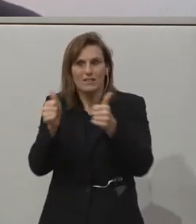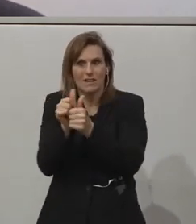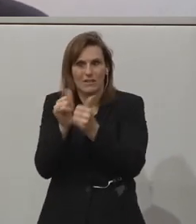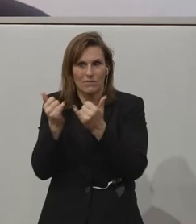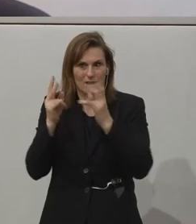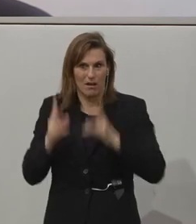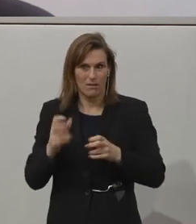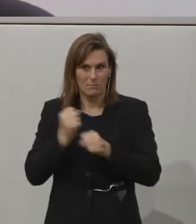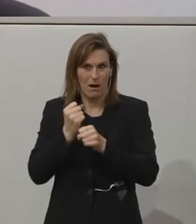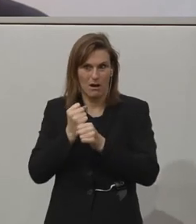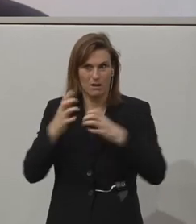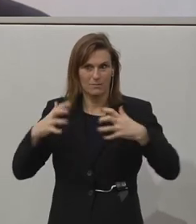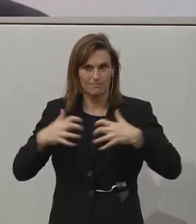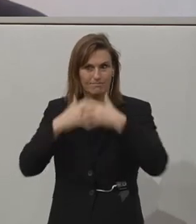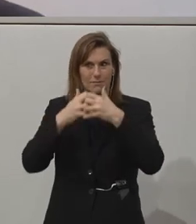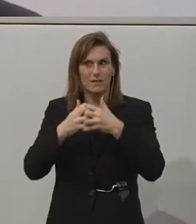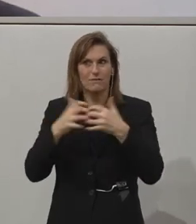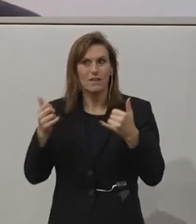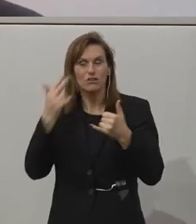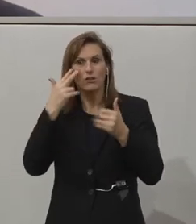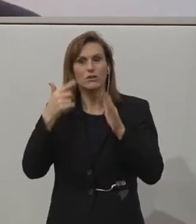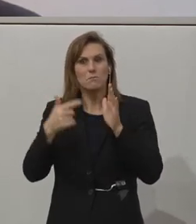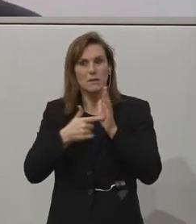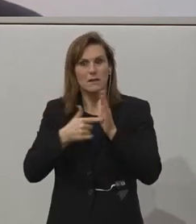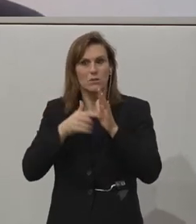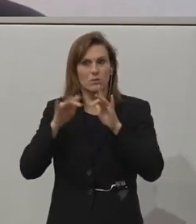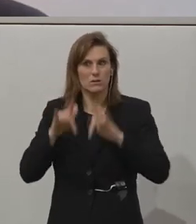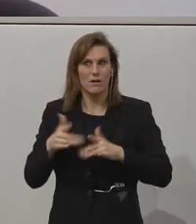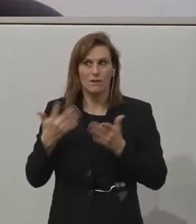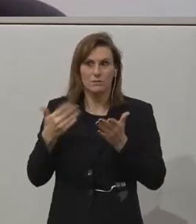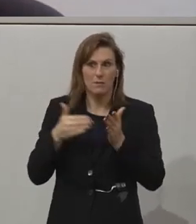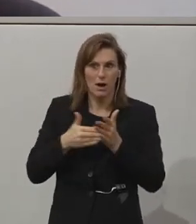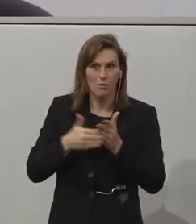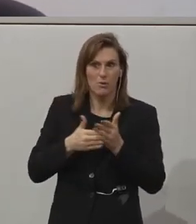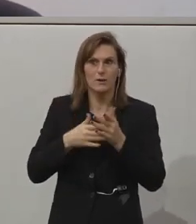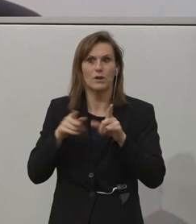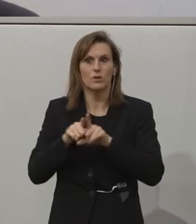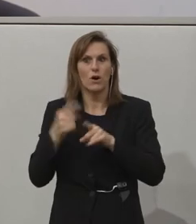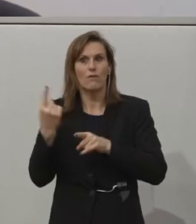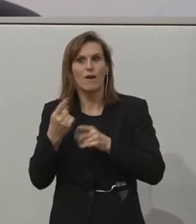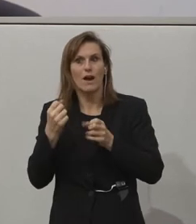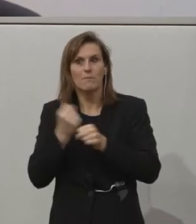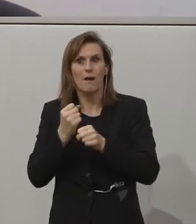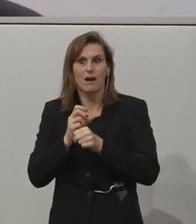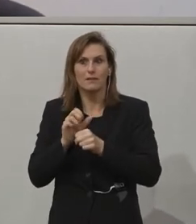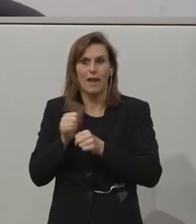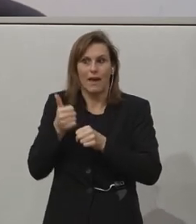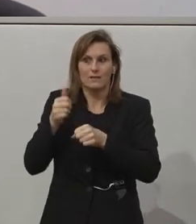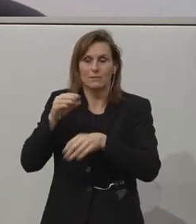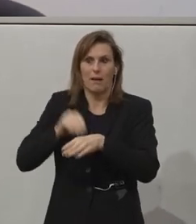werden? Welche Voraussetzungen würde es hier brauchen und wer würde den ersten Schritt machen